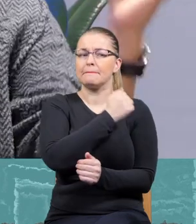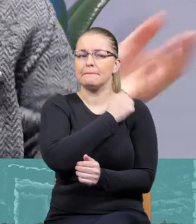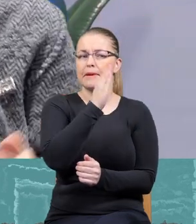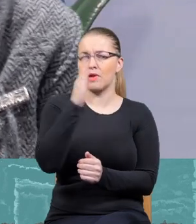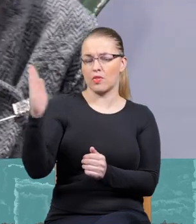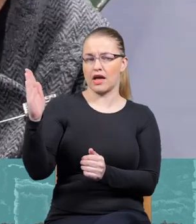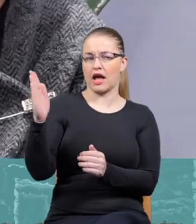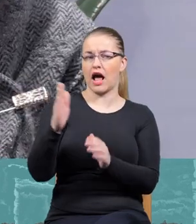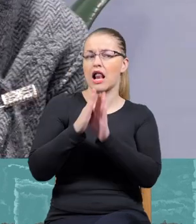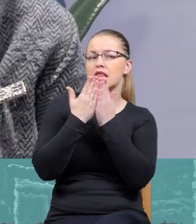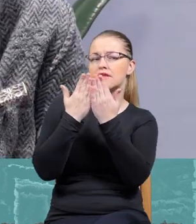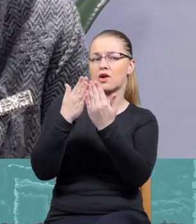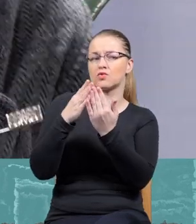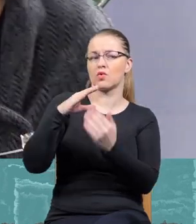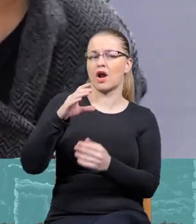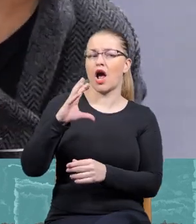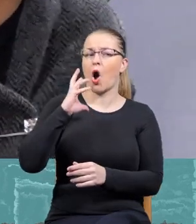kalająca własne gniazdo.